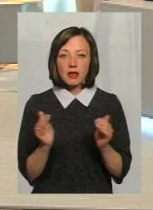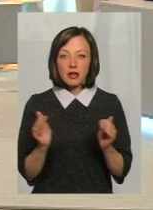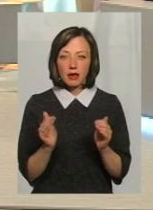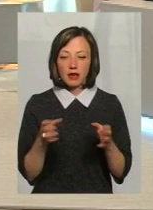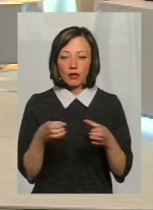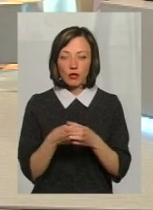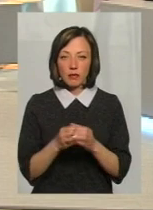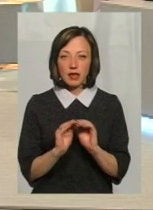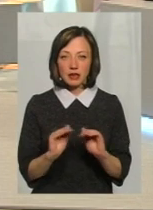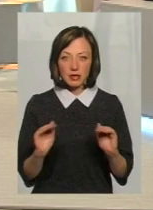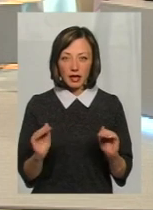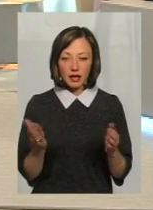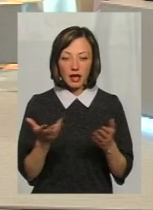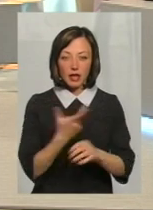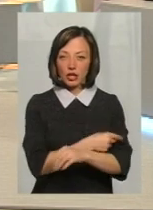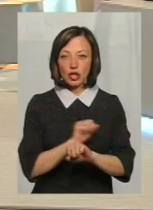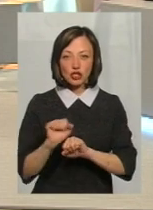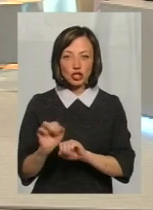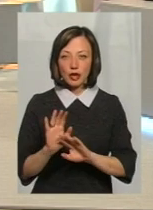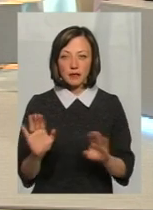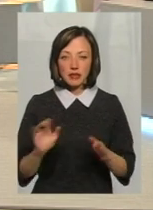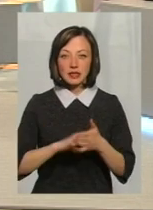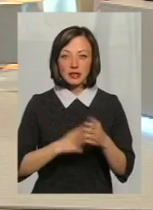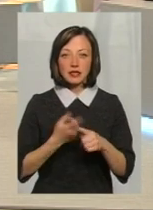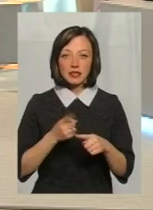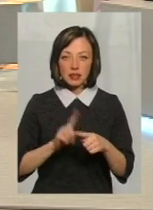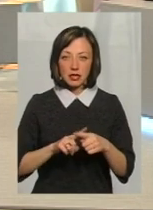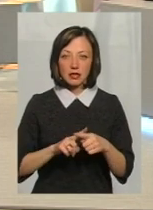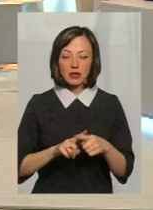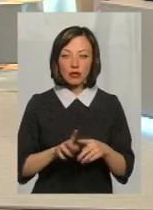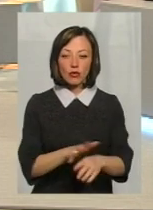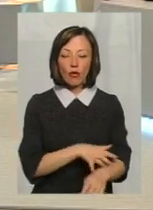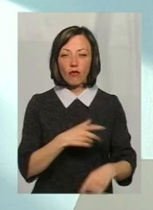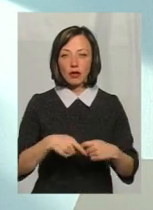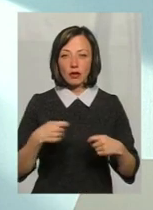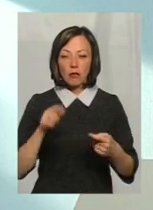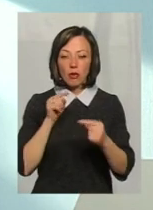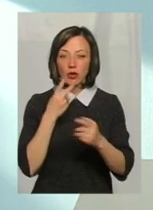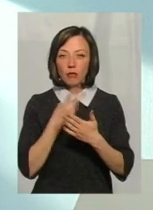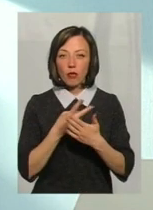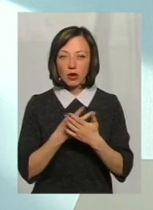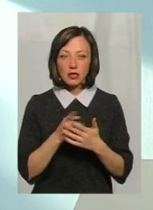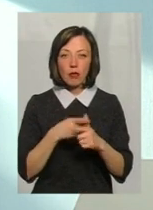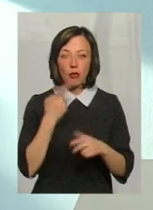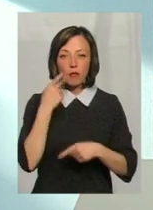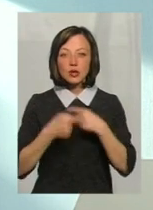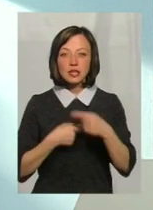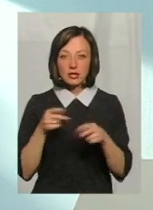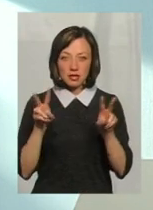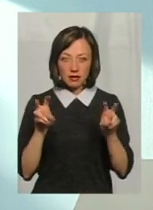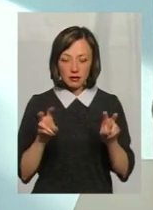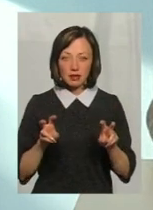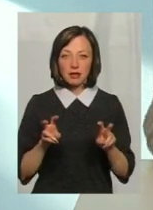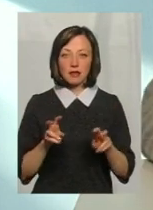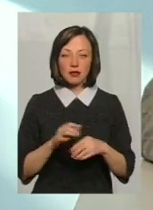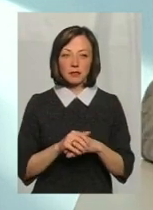дітей, які не щеплені з-за цих довготривалих протипоказів, або постійних, як ми їх називаємо,